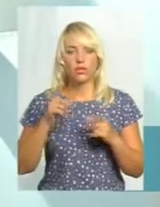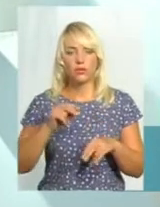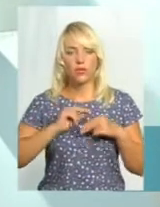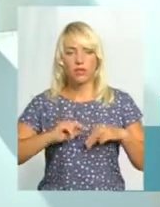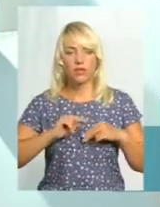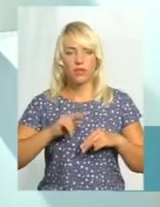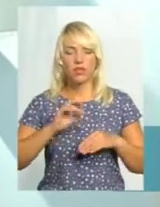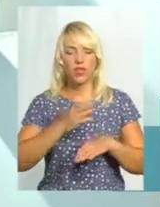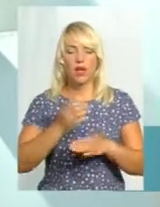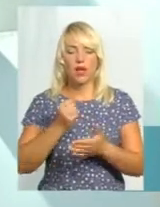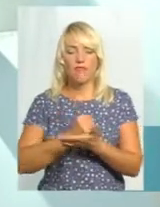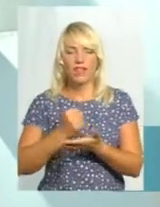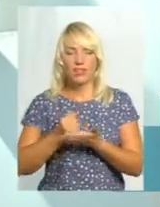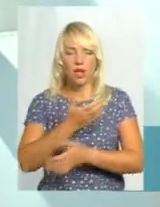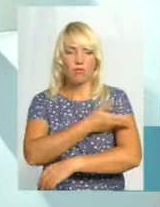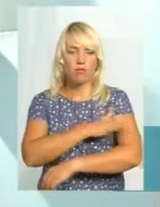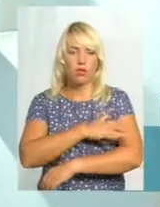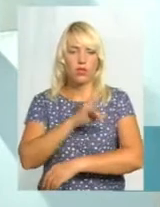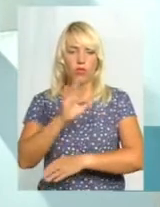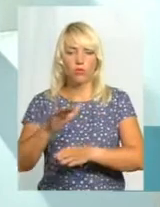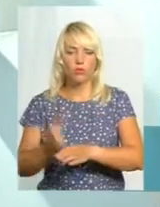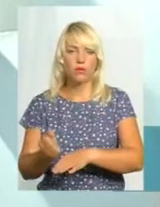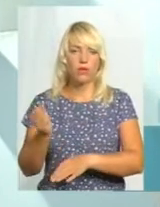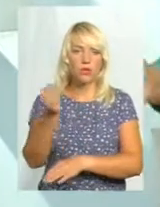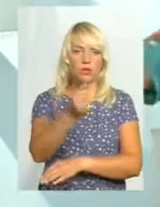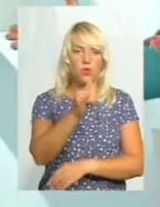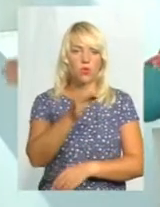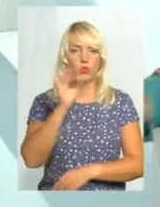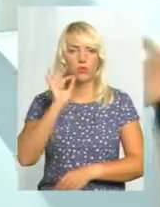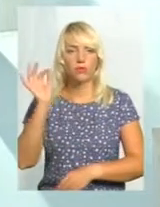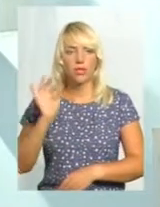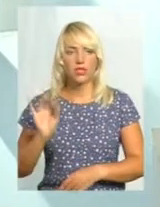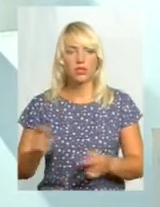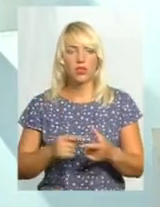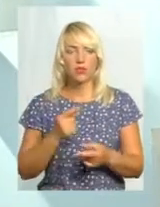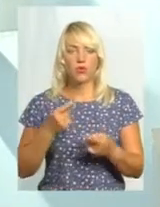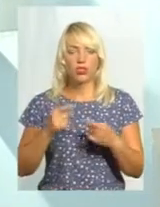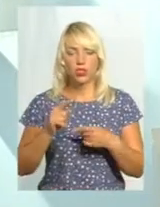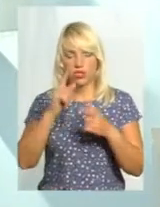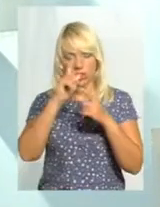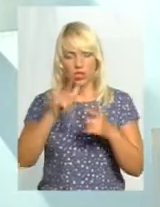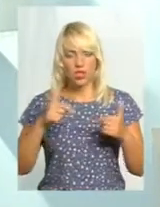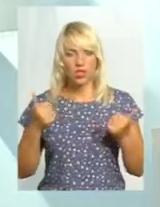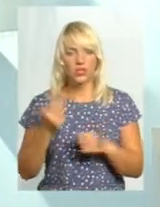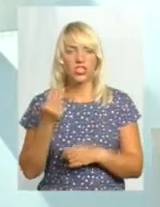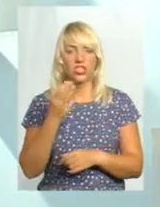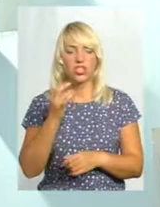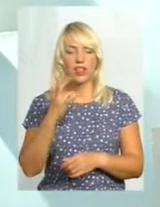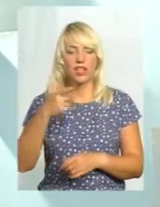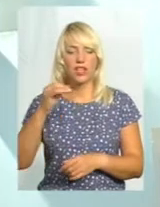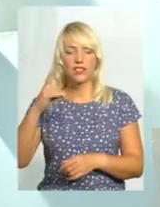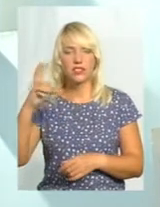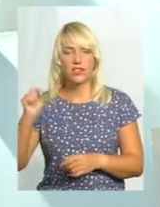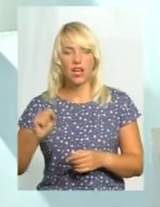візі по-польській, але їх потім переправляють в Німеччину або в інші країни Шенгенської зони, вони погоджуються. Це також